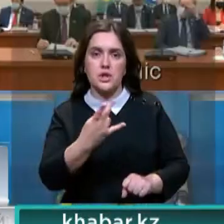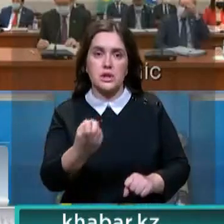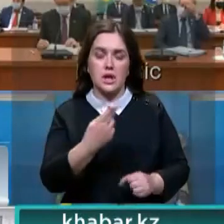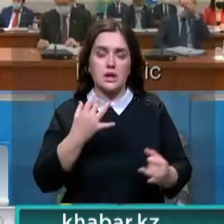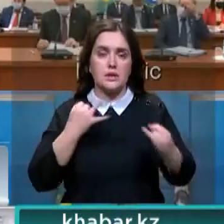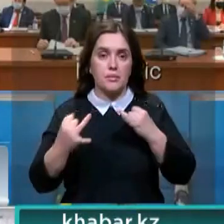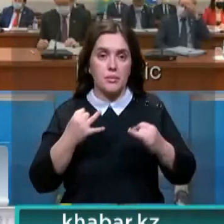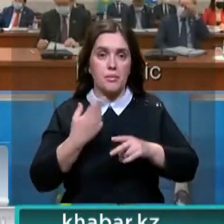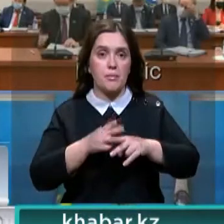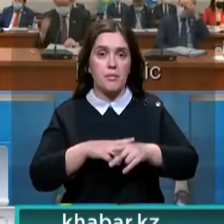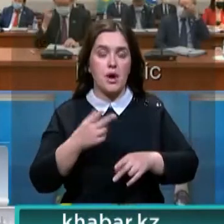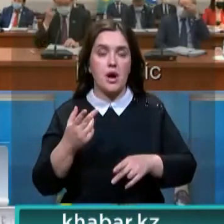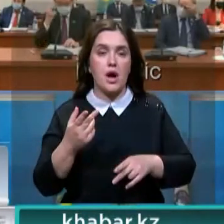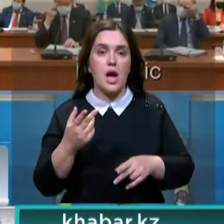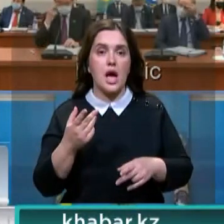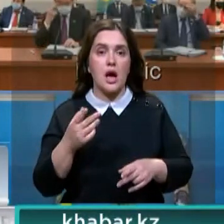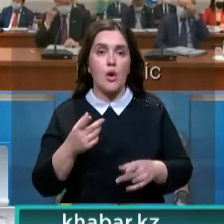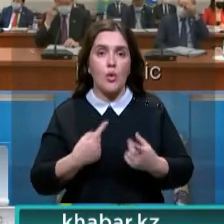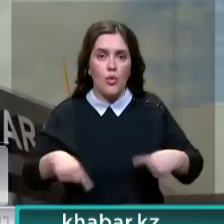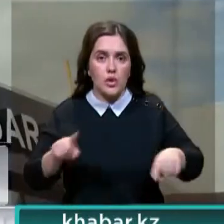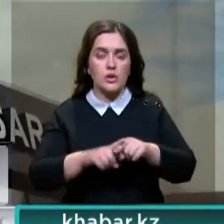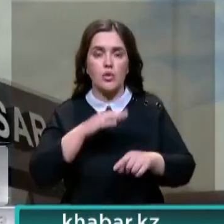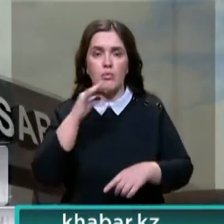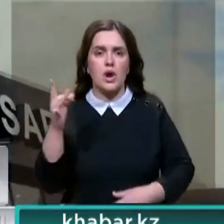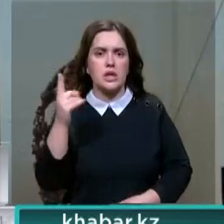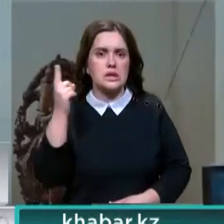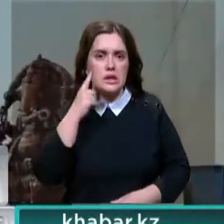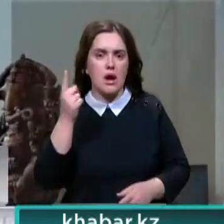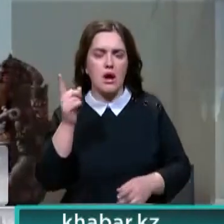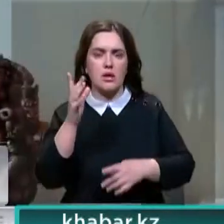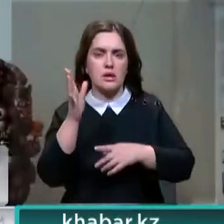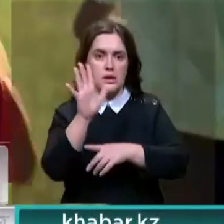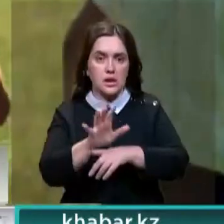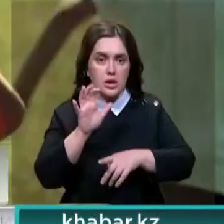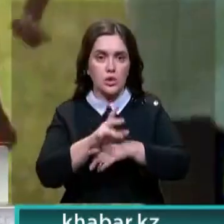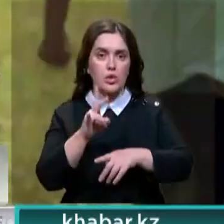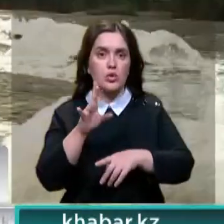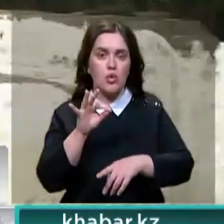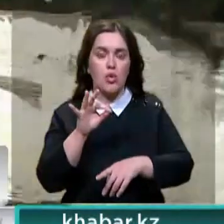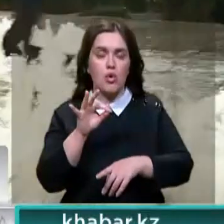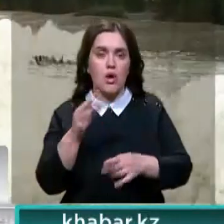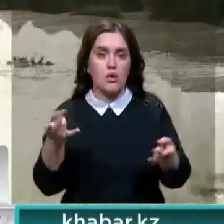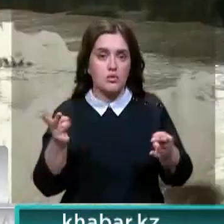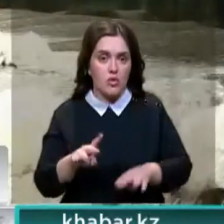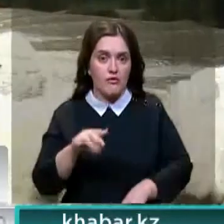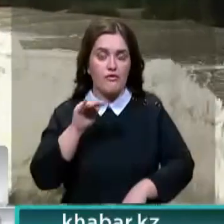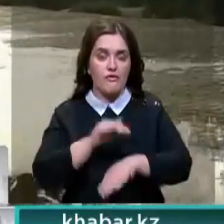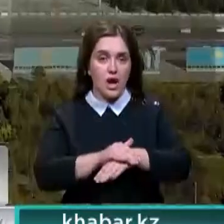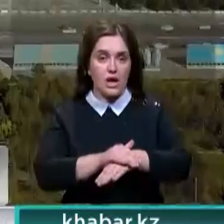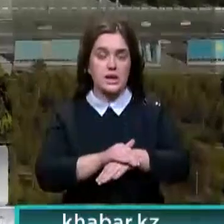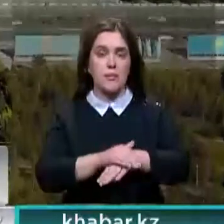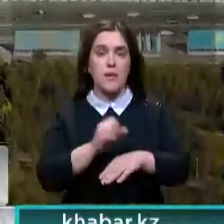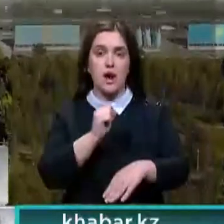стране главного атрибута Казахстана. Органу не раз приходилось слышать критику в свой адрес, но факт остается фактом. Именно АНК